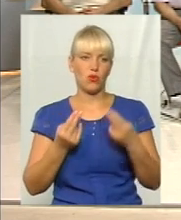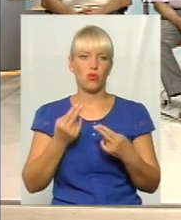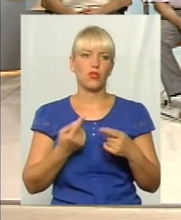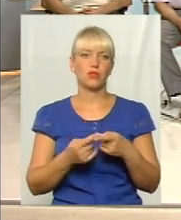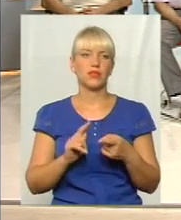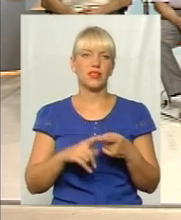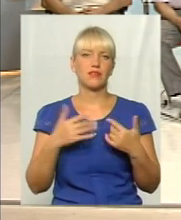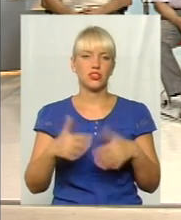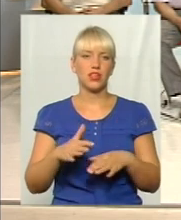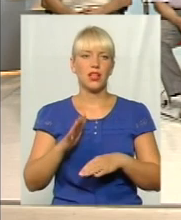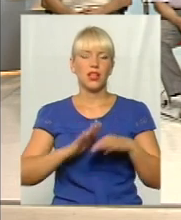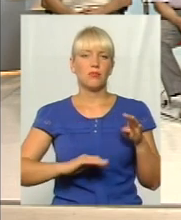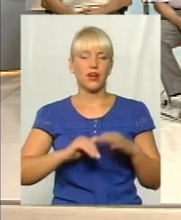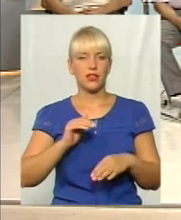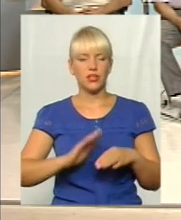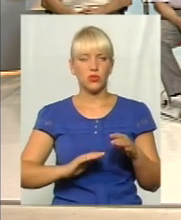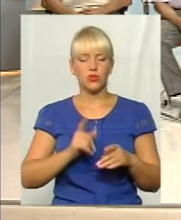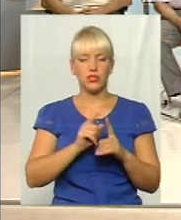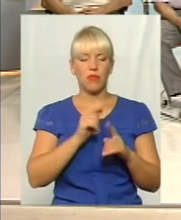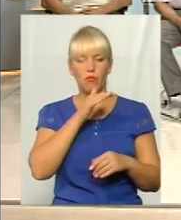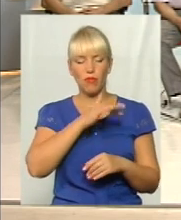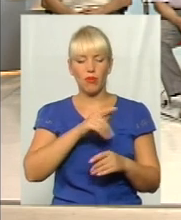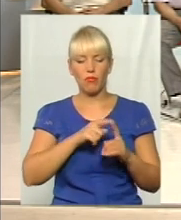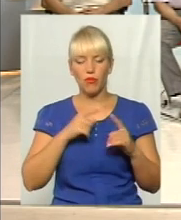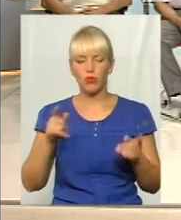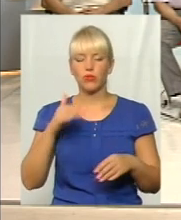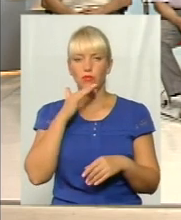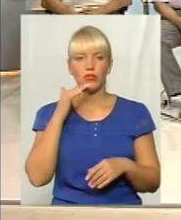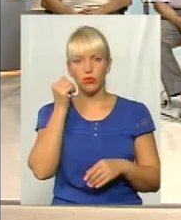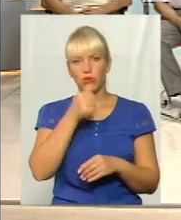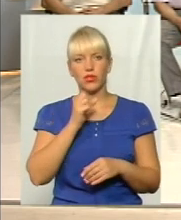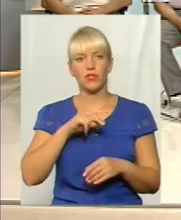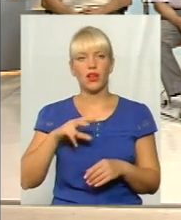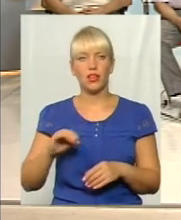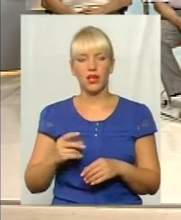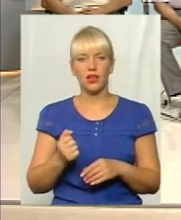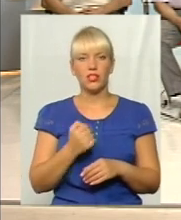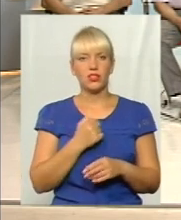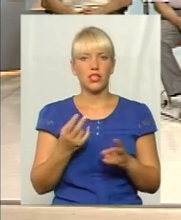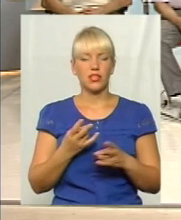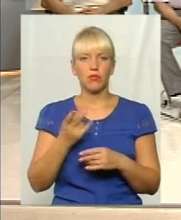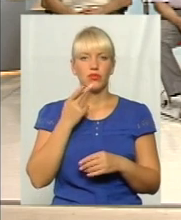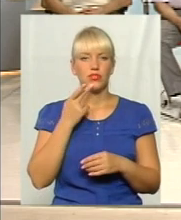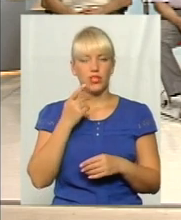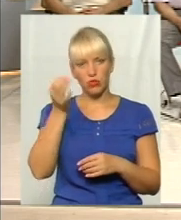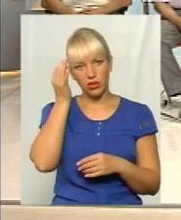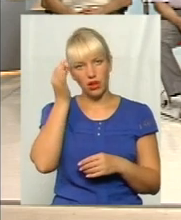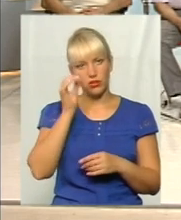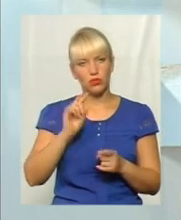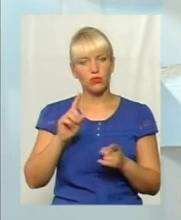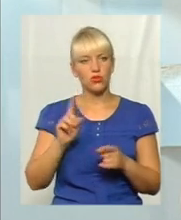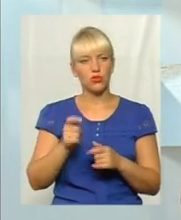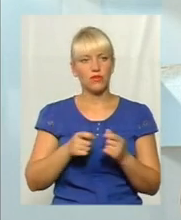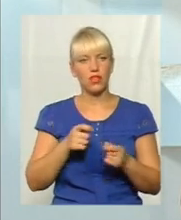практикується протягом багатьох років, але, на жаль, потрібно постійно нагадувати, тому що